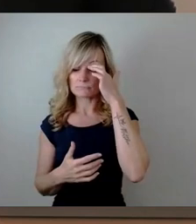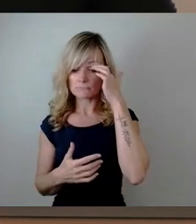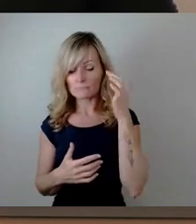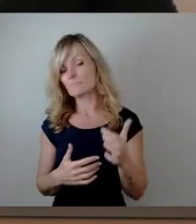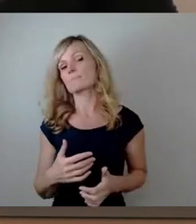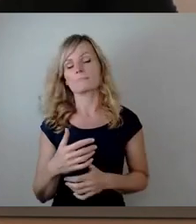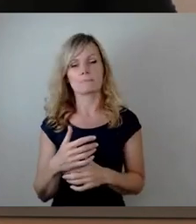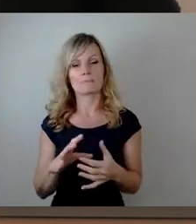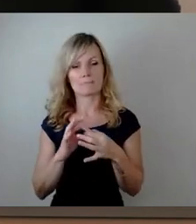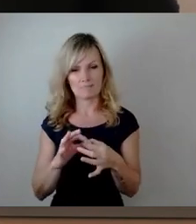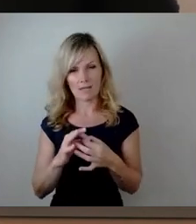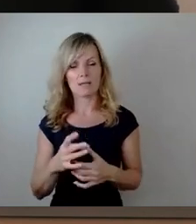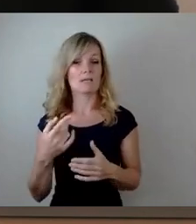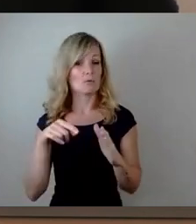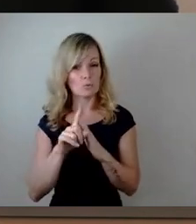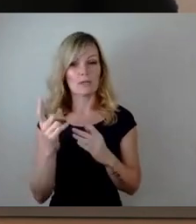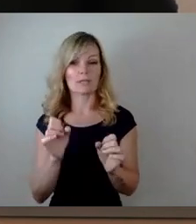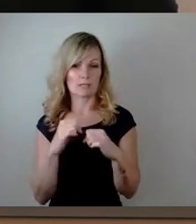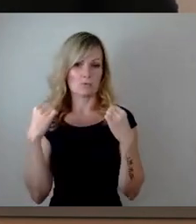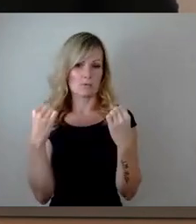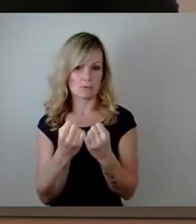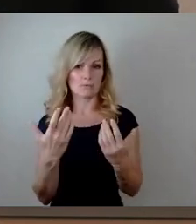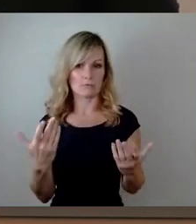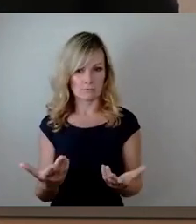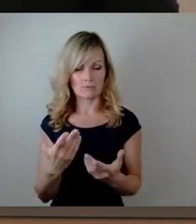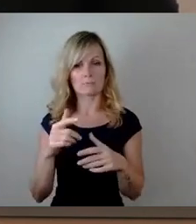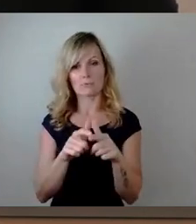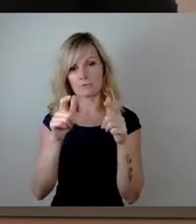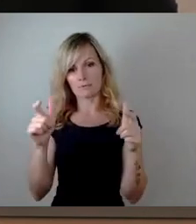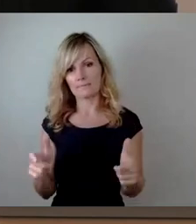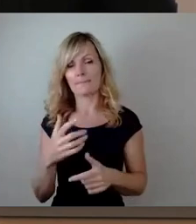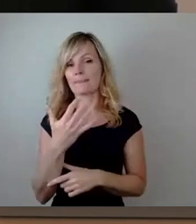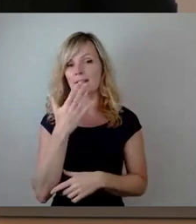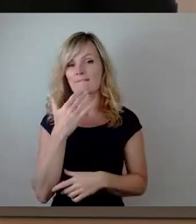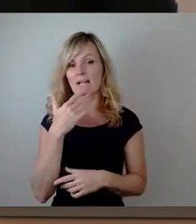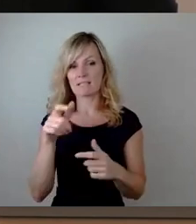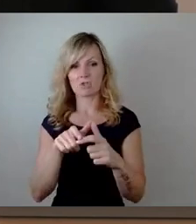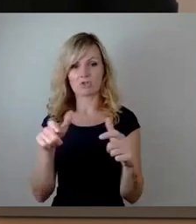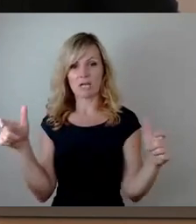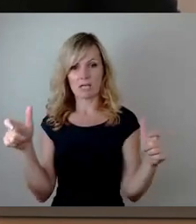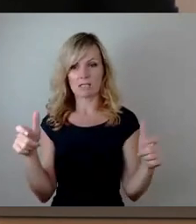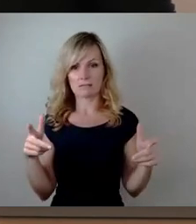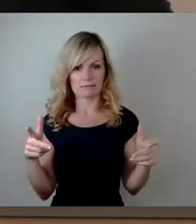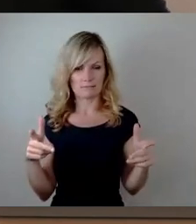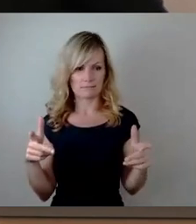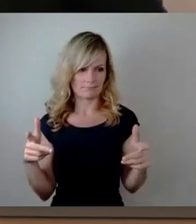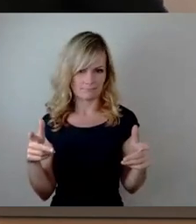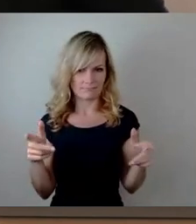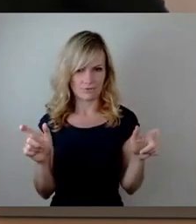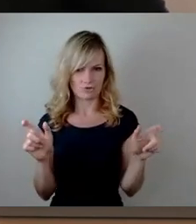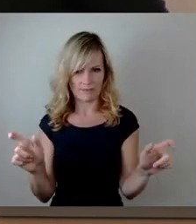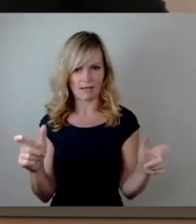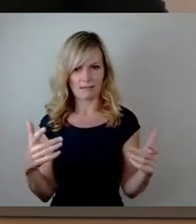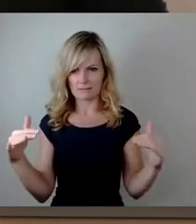der einsturzgefährdeten Brücke die Wasserstraße jetzt an der Stelle gesperrt. Das geht gar nicht an, das ist klar. Es gibt aber